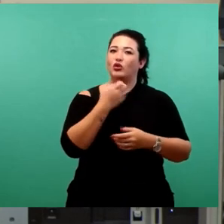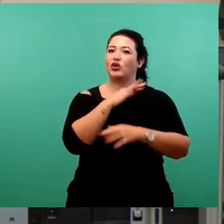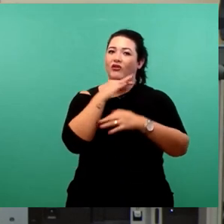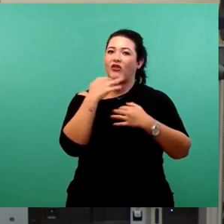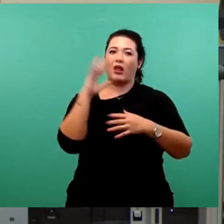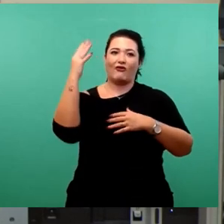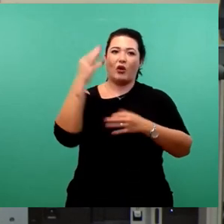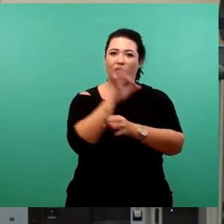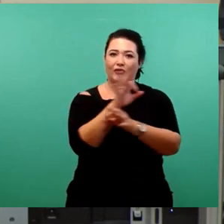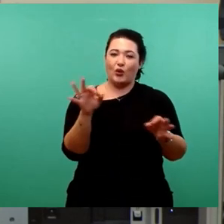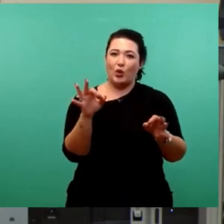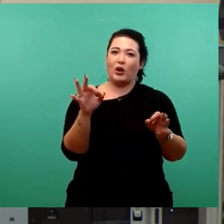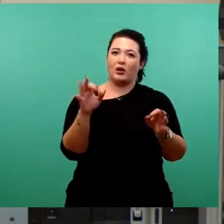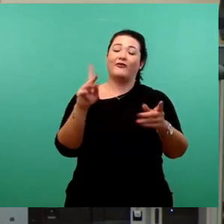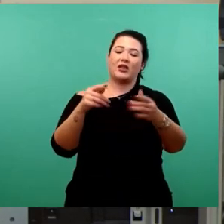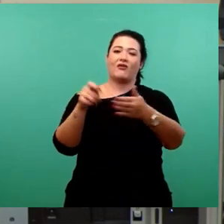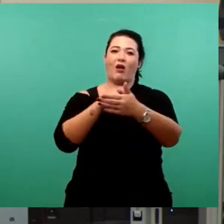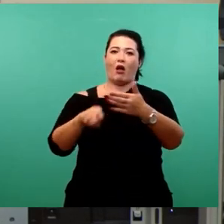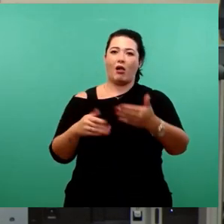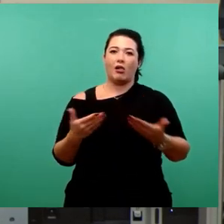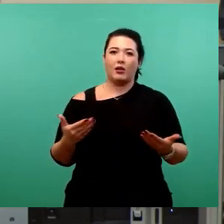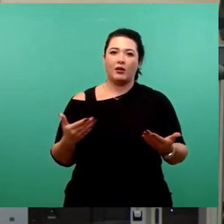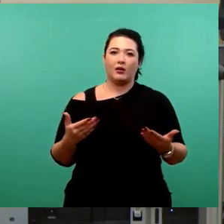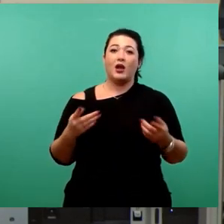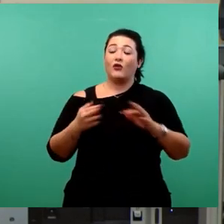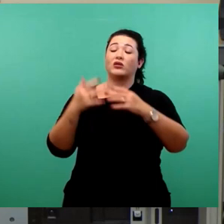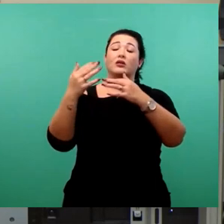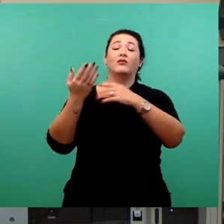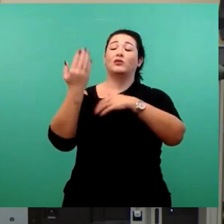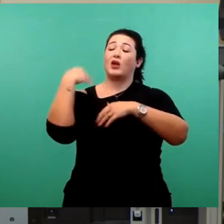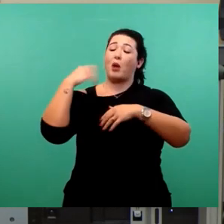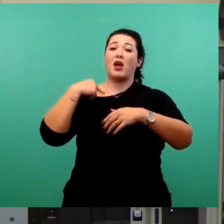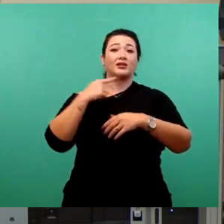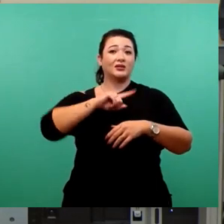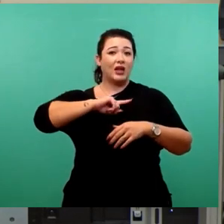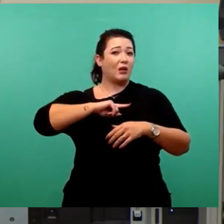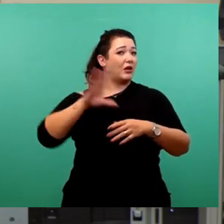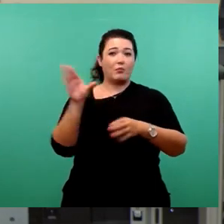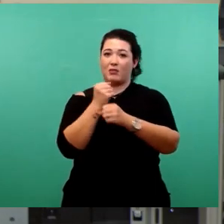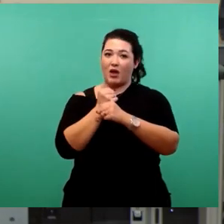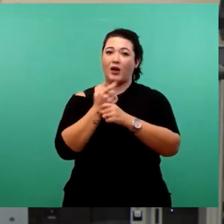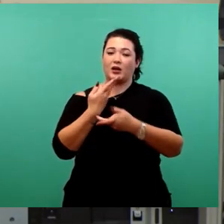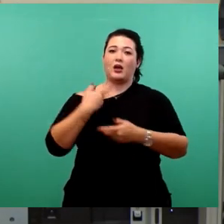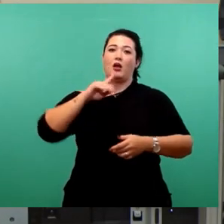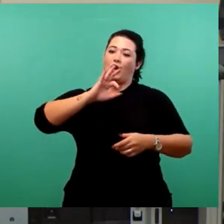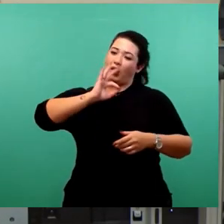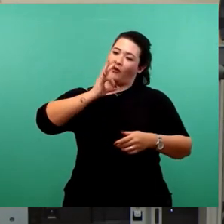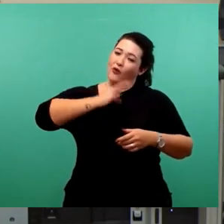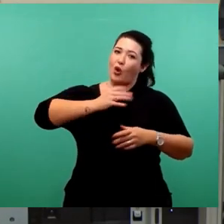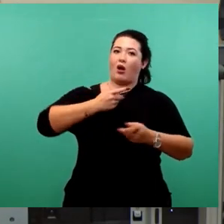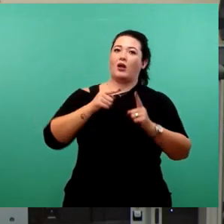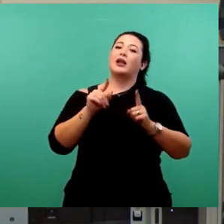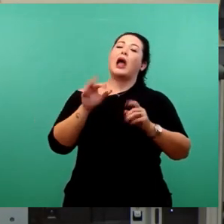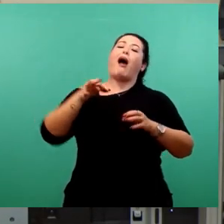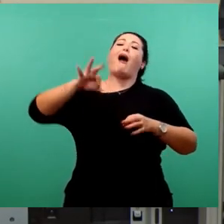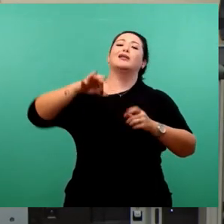Wir waren an diesem Desaster nicht beteiligt. Das ist das einzige Positive an der Sache für uns, was jetzt auf uns zukommt. Dennoch werden